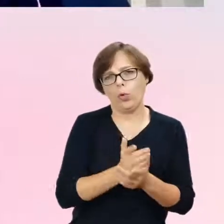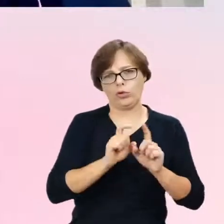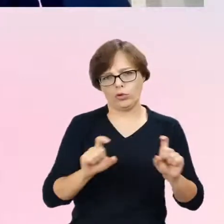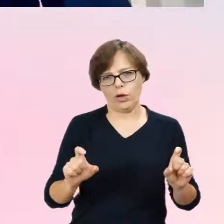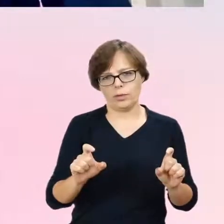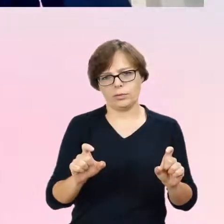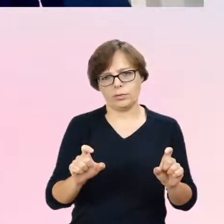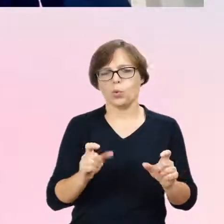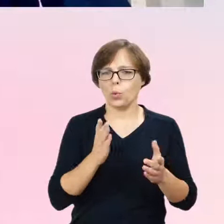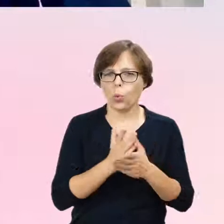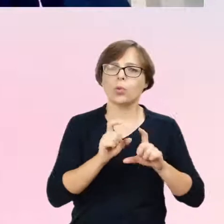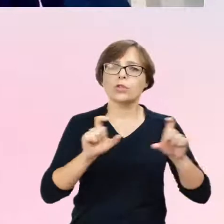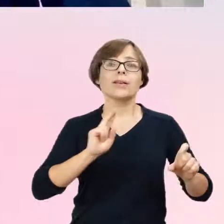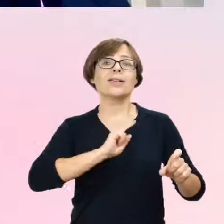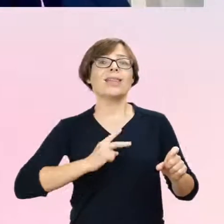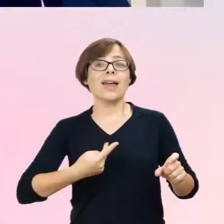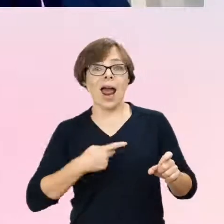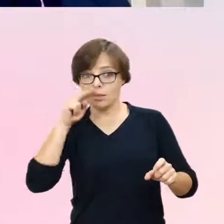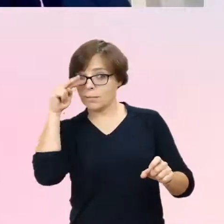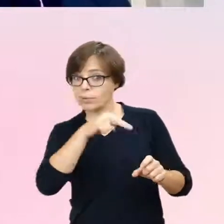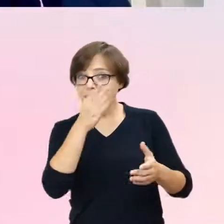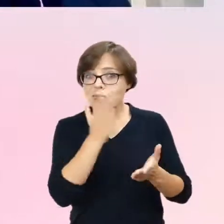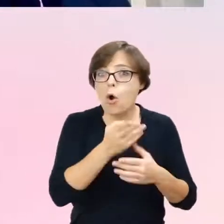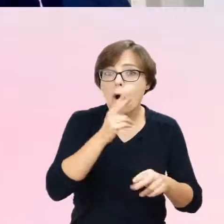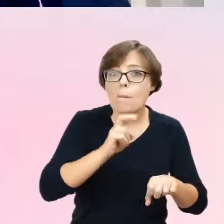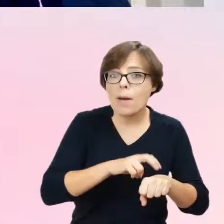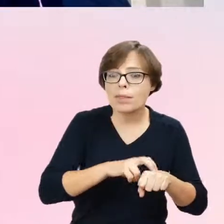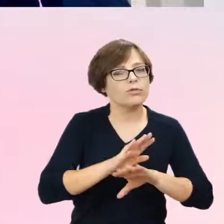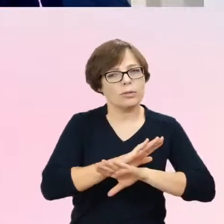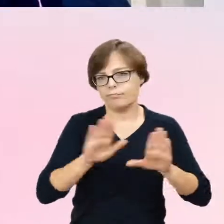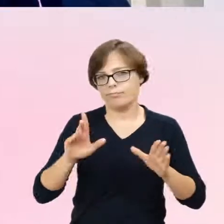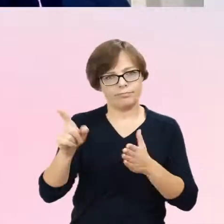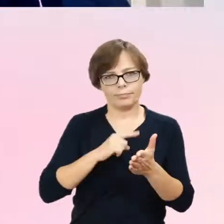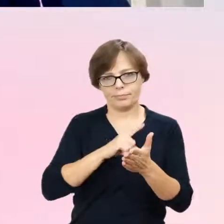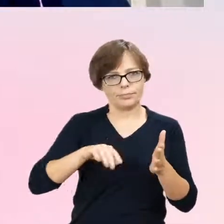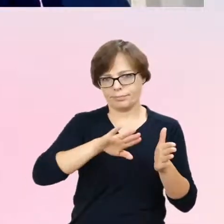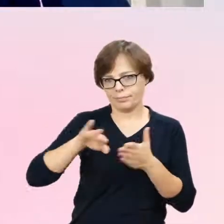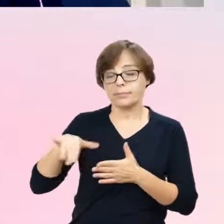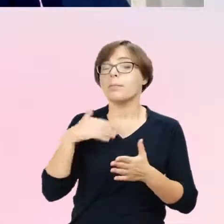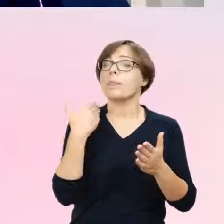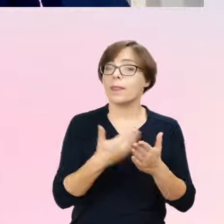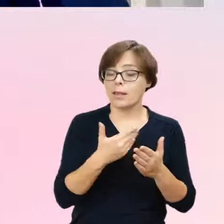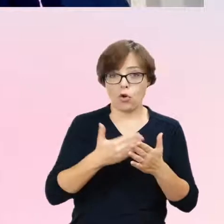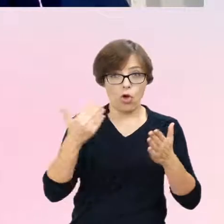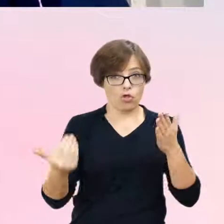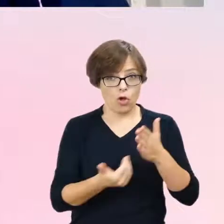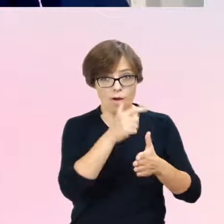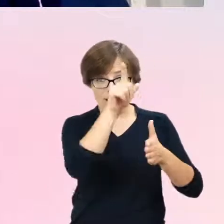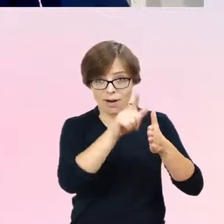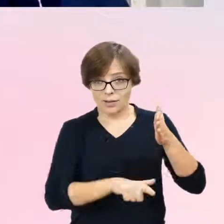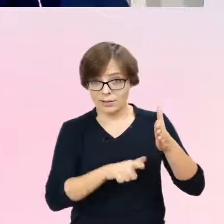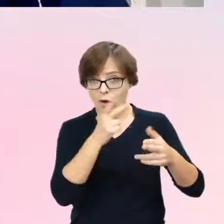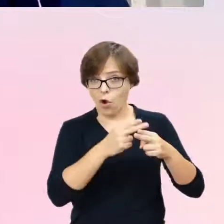demedikalizujemy zjawisko transpłciowości. I z tego powodu powstał nowy rozdział w tej nowej klasyfikacji, który się